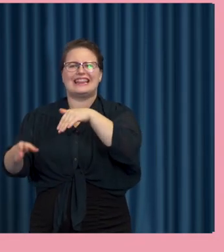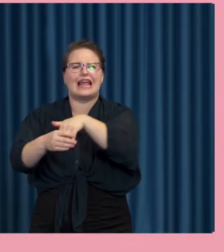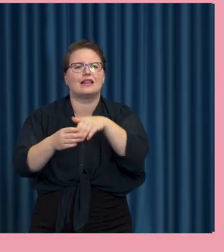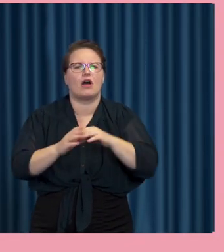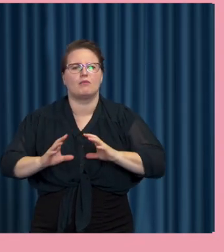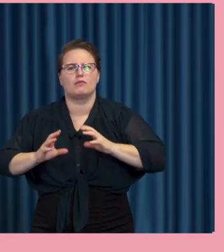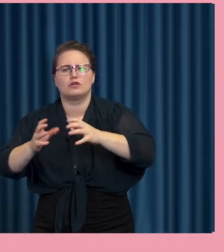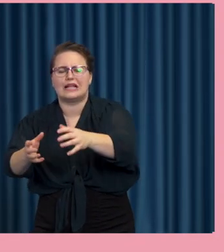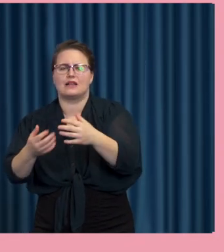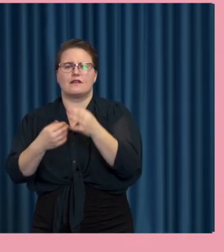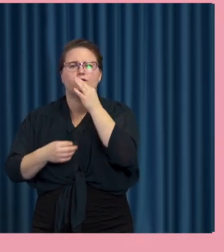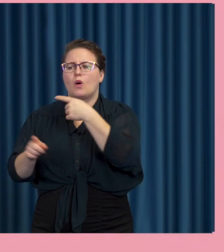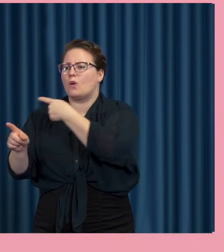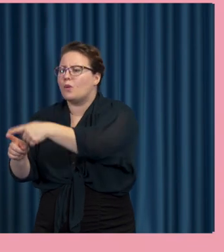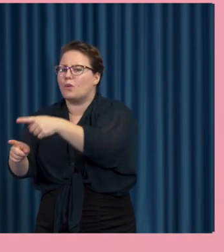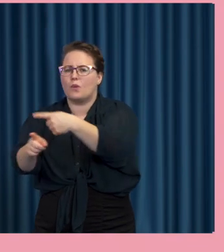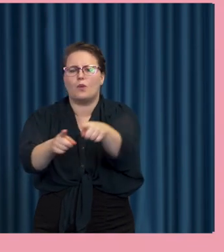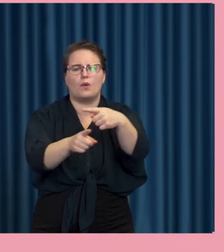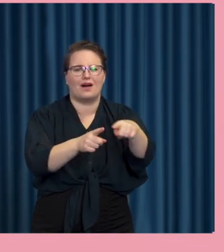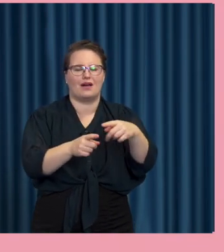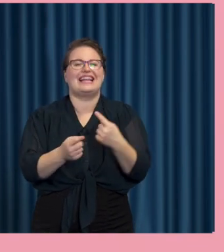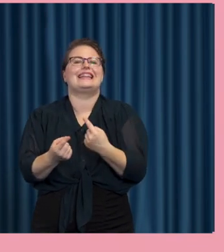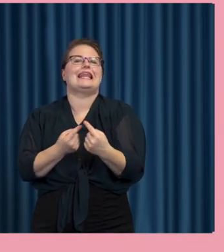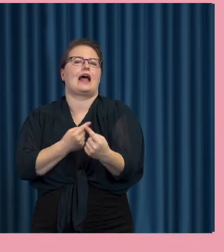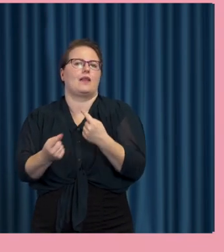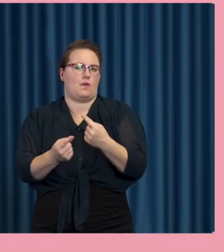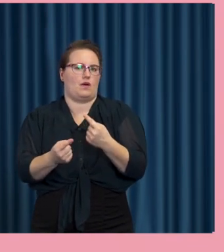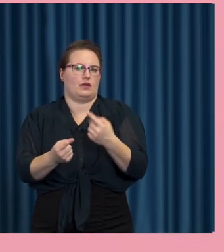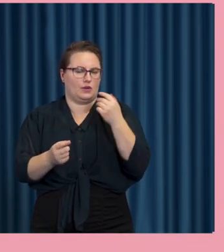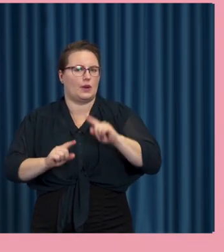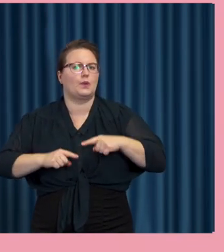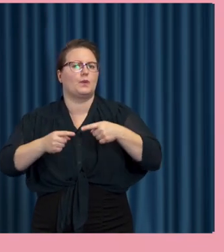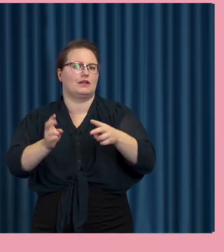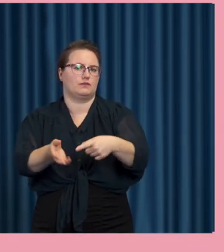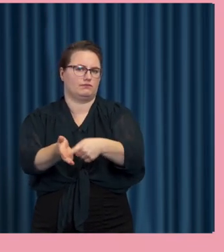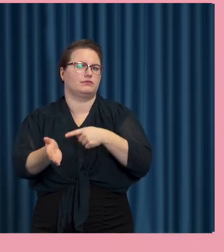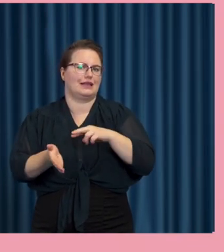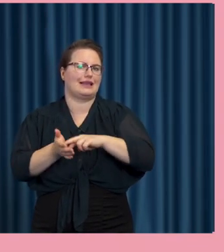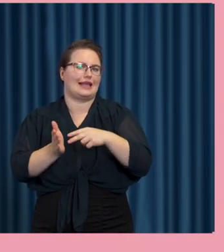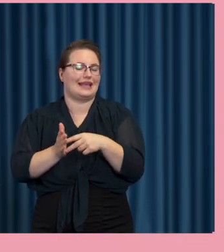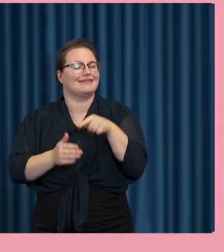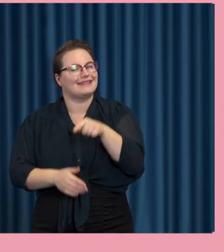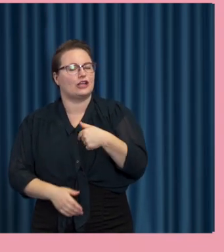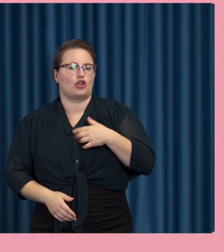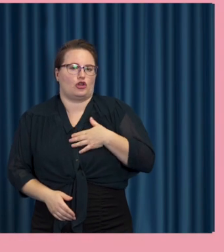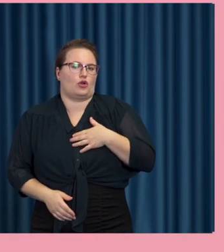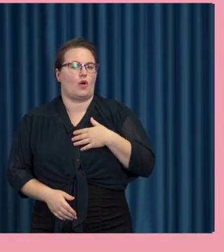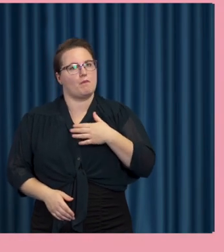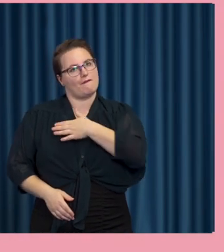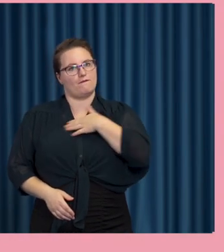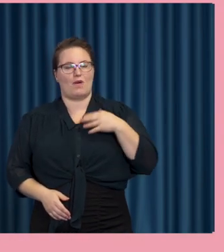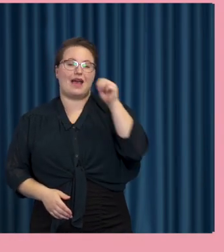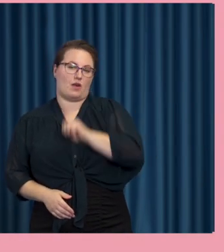fråga olika grupper och liksom ha mer av en dialog i utvecklandet av den typen av tekniker. Så det gillar jag med